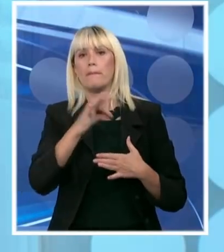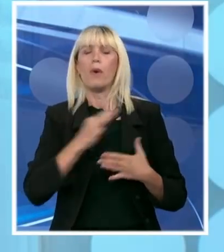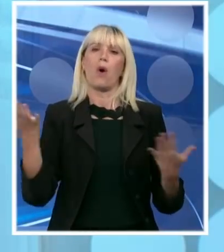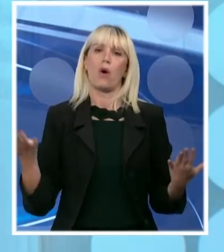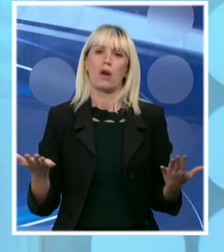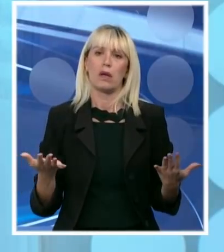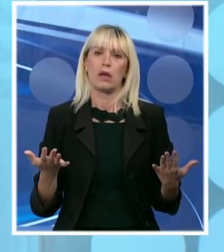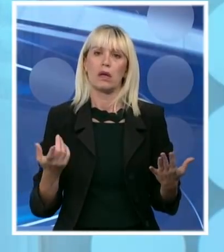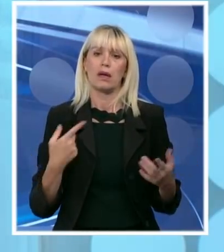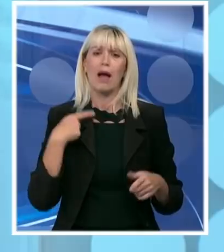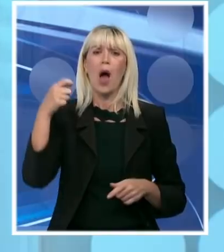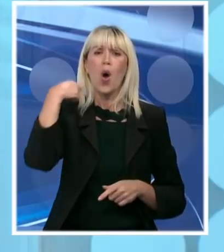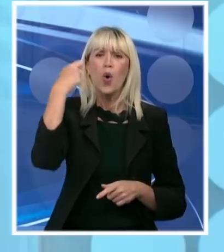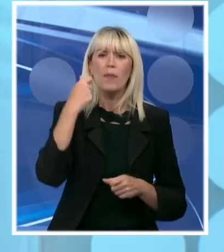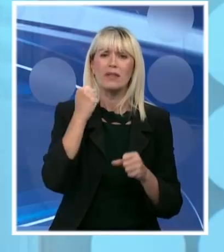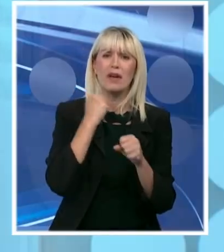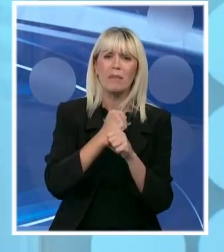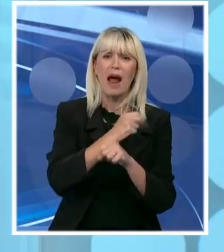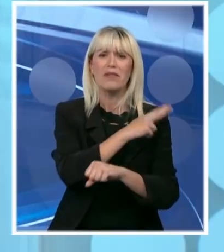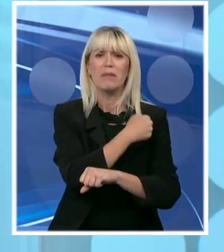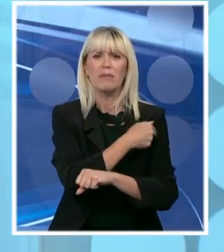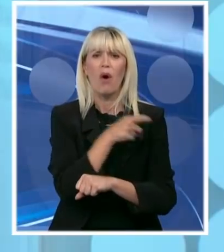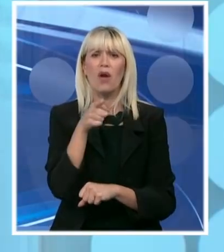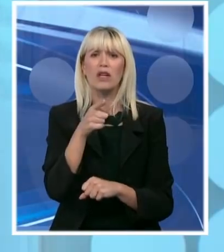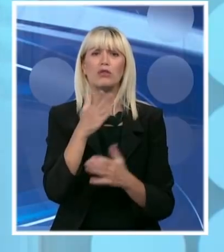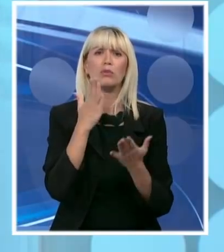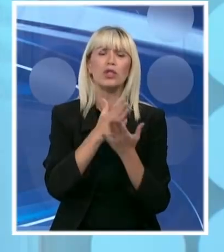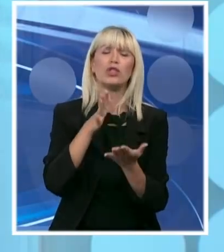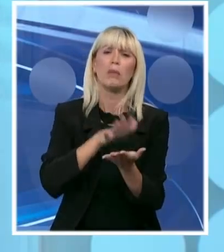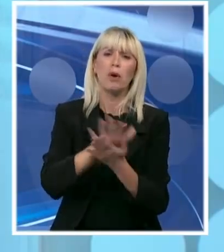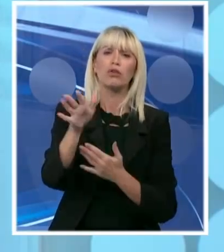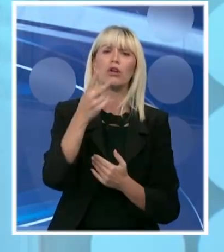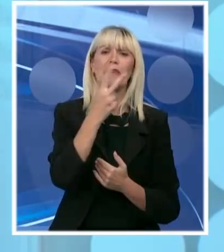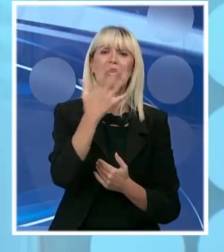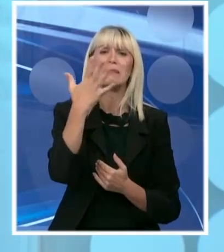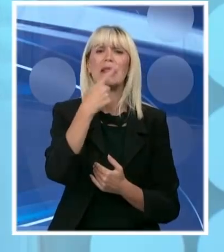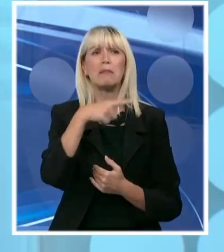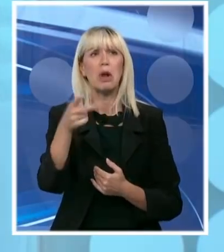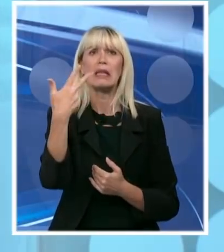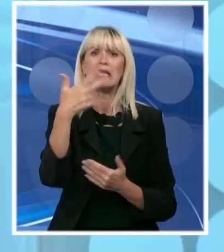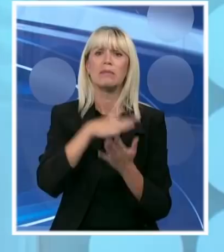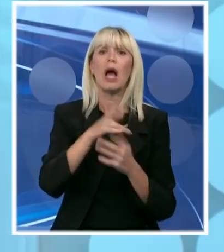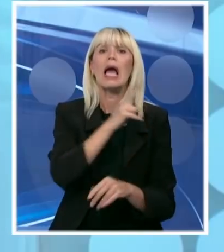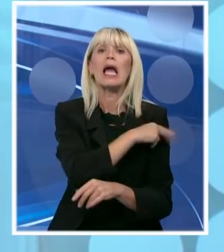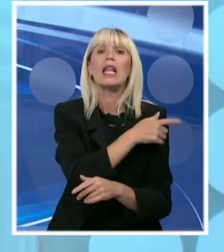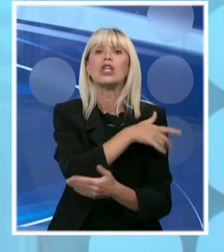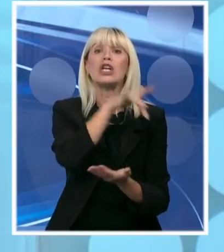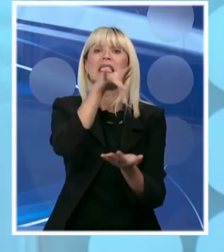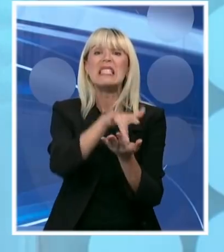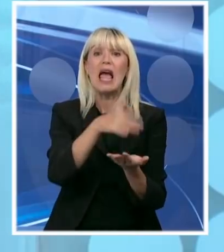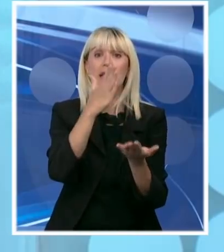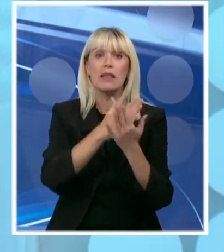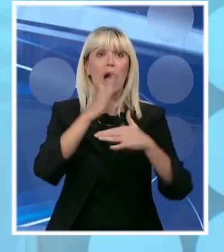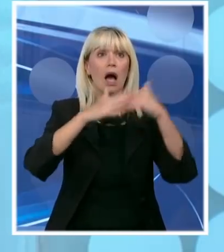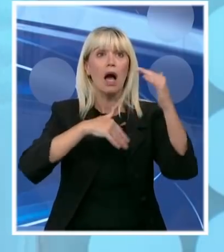Mi u pazaru gradimo opštu bolnicu 30 miliona, 25-30 miliona evra ćemo potrošiti. Klinički centar ćemo da napravimo de facto u novom pazaru.